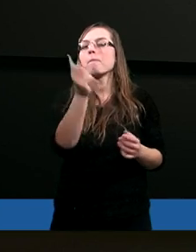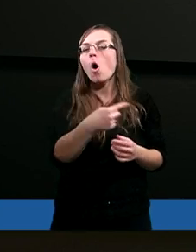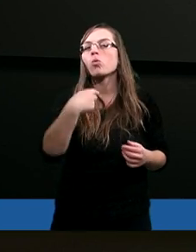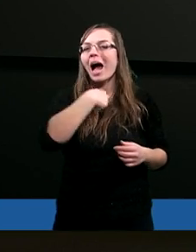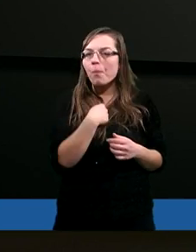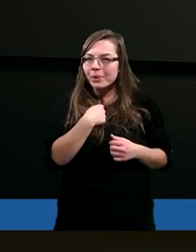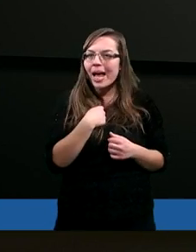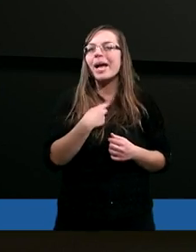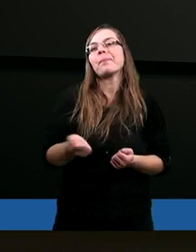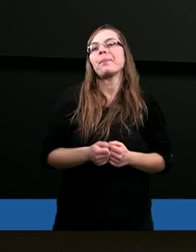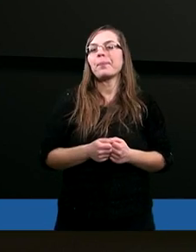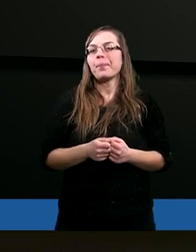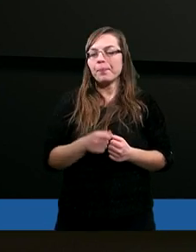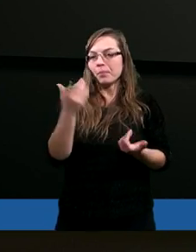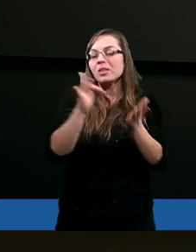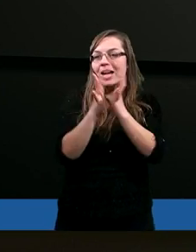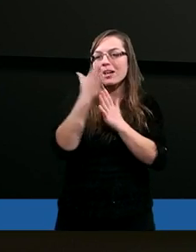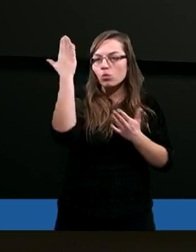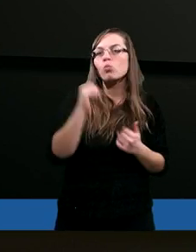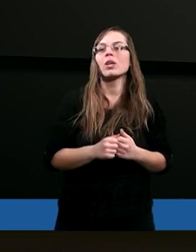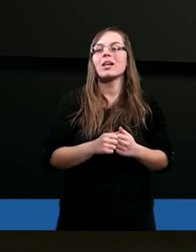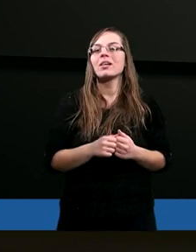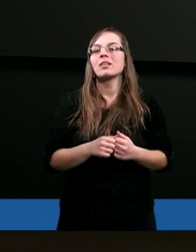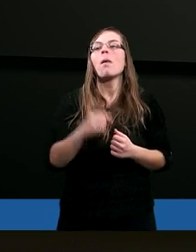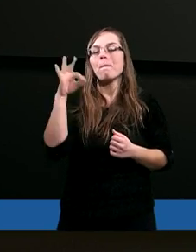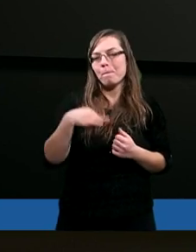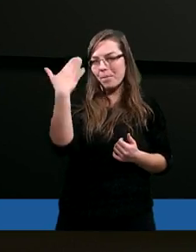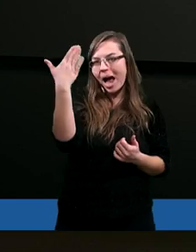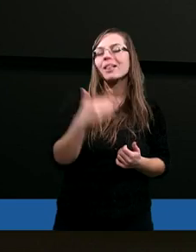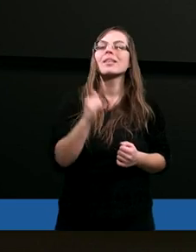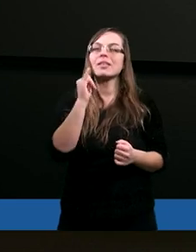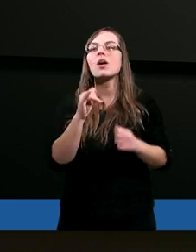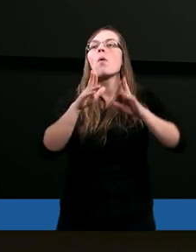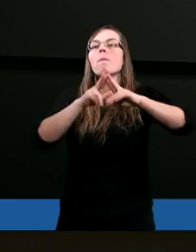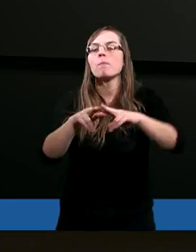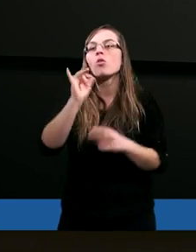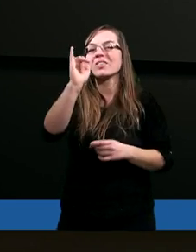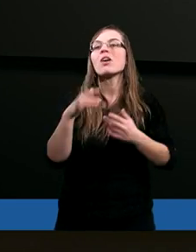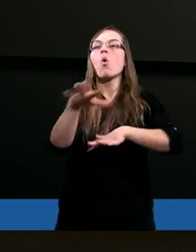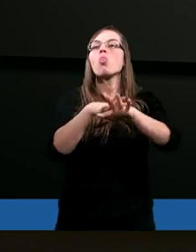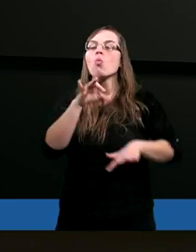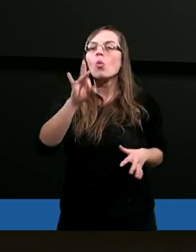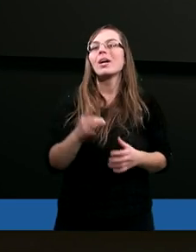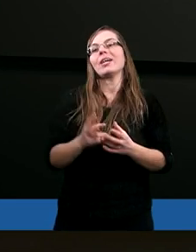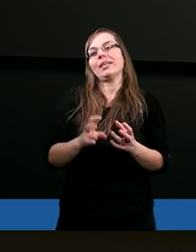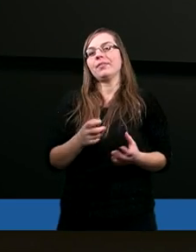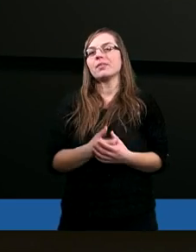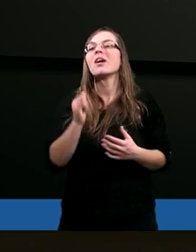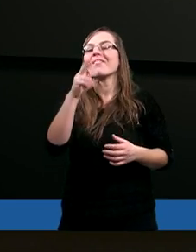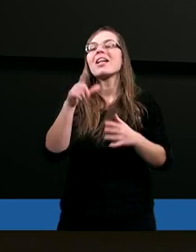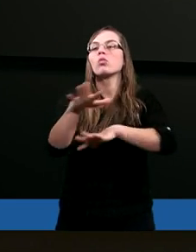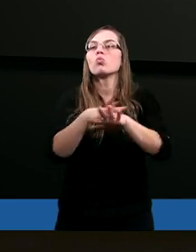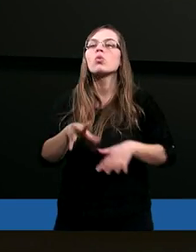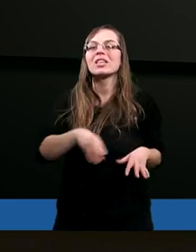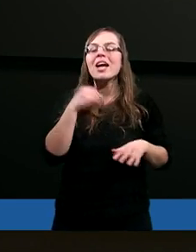mnie Pan i posłał mnie Jego Duch. A więc Duch